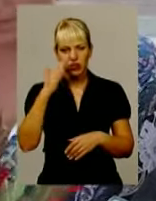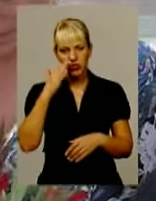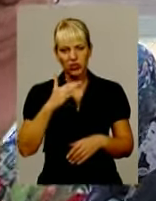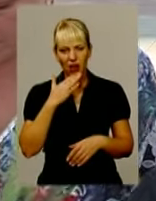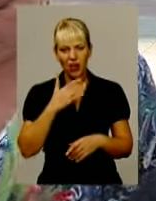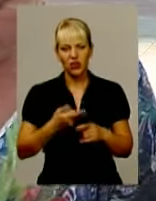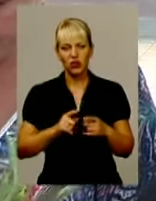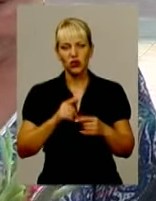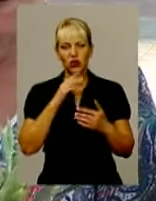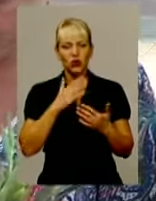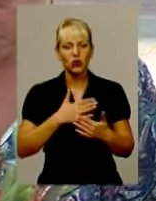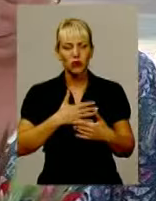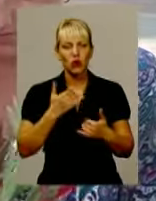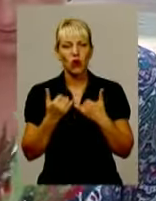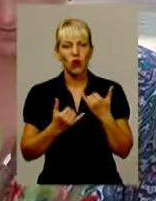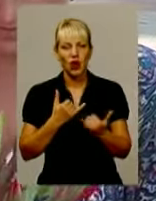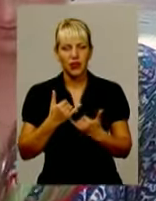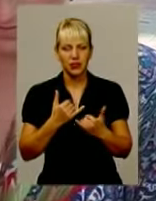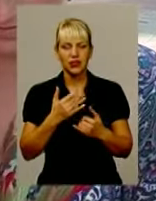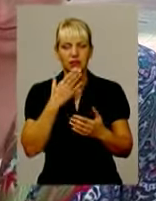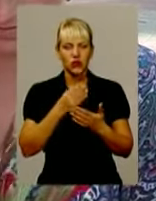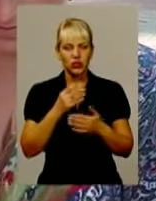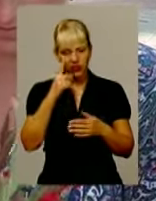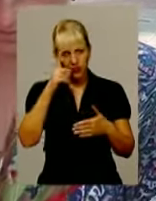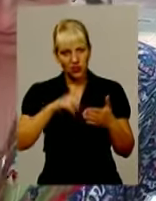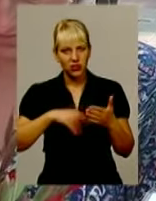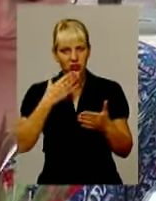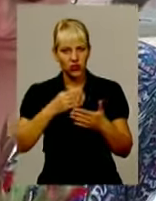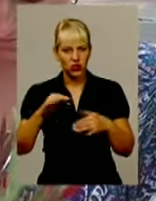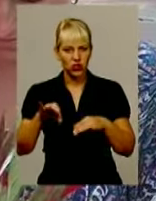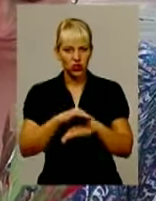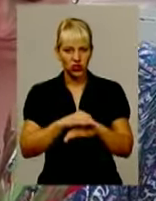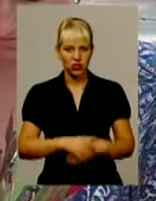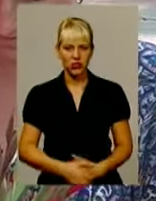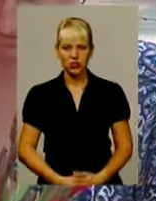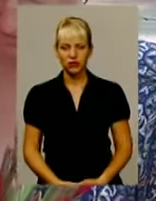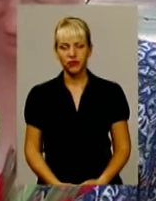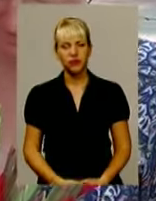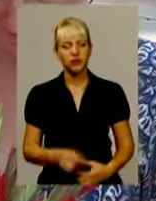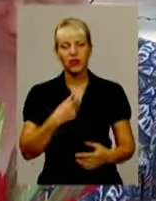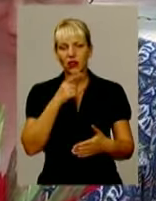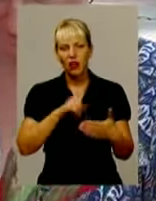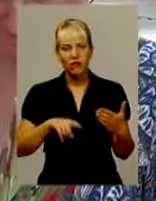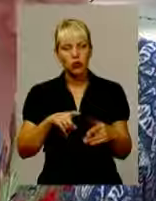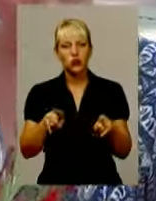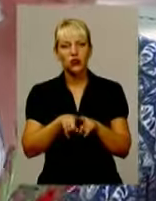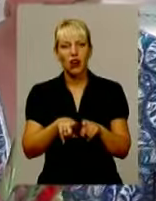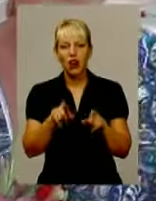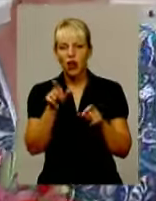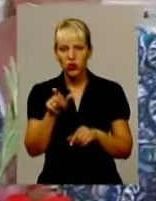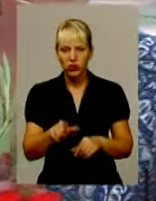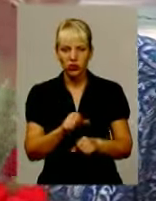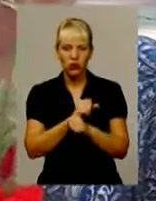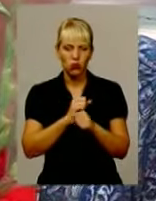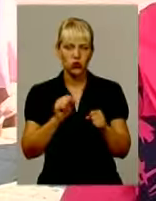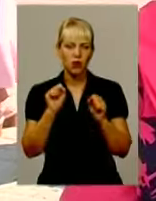любящий коханій жінці, коханий для дружини. Ми не віримо, що така людина, мужня,